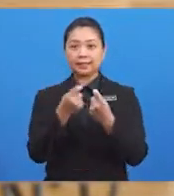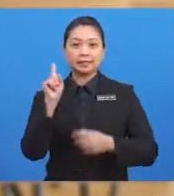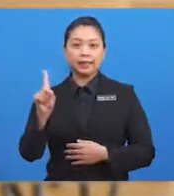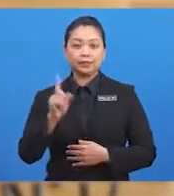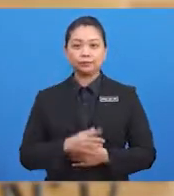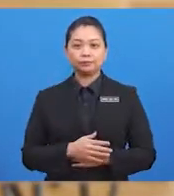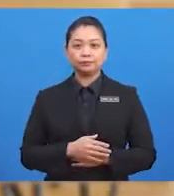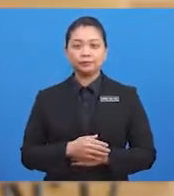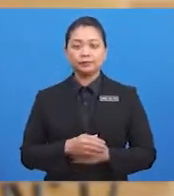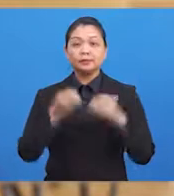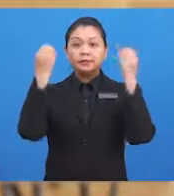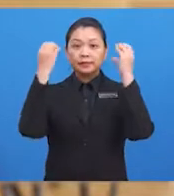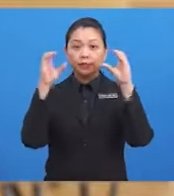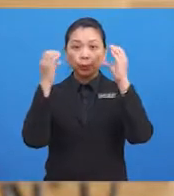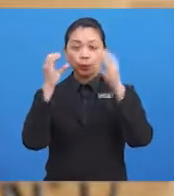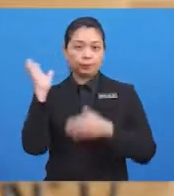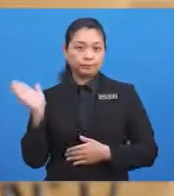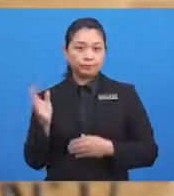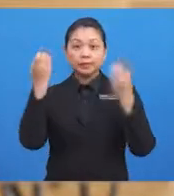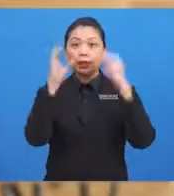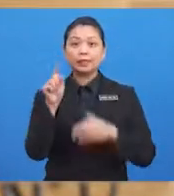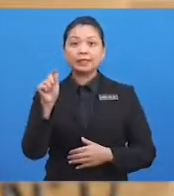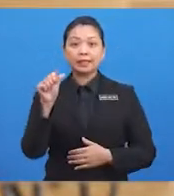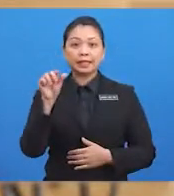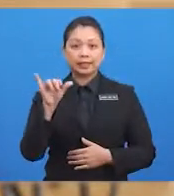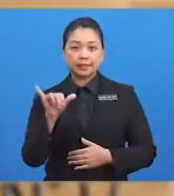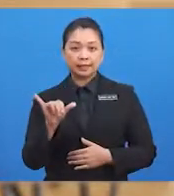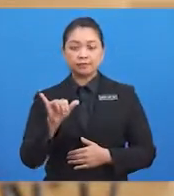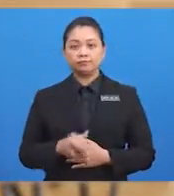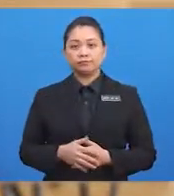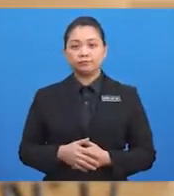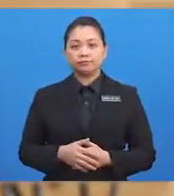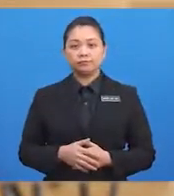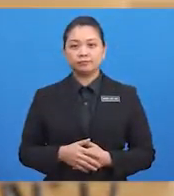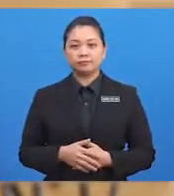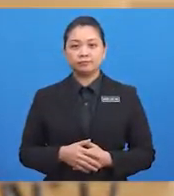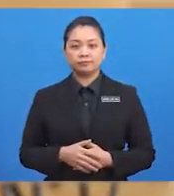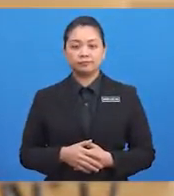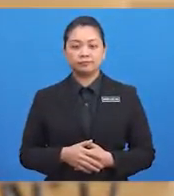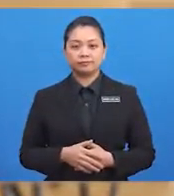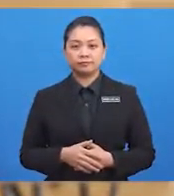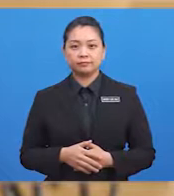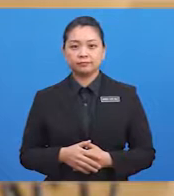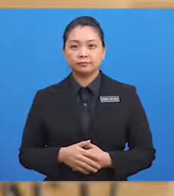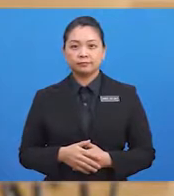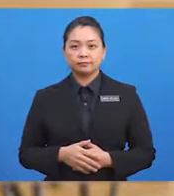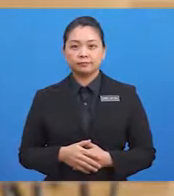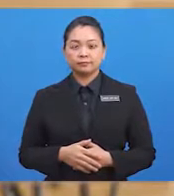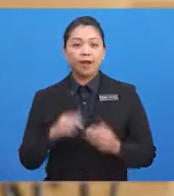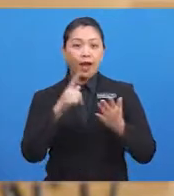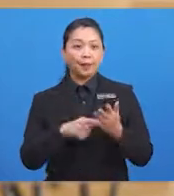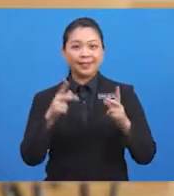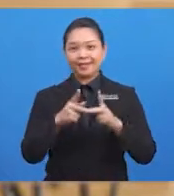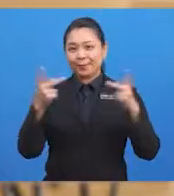Saya Cikgu Amy Teh. Cikgu mengajar di Sekolah Menengah Jenis Kebangsaan Konfusien di Kuala Lumpur. Apa